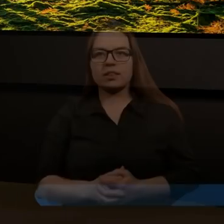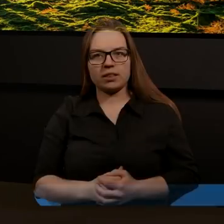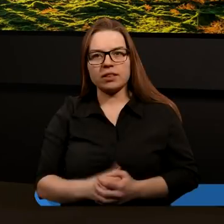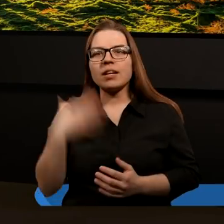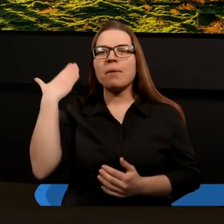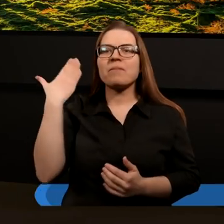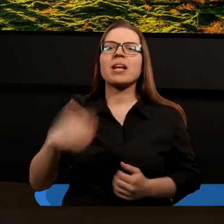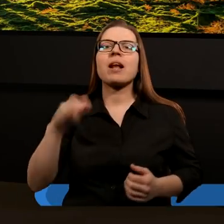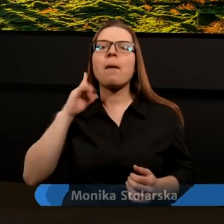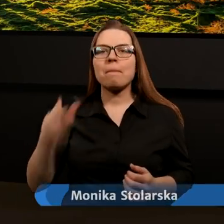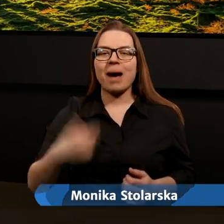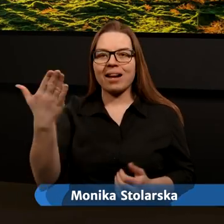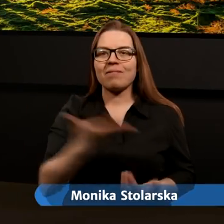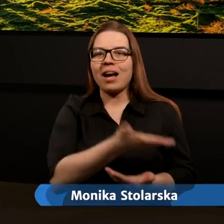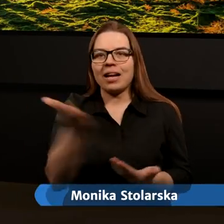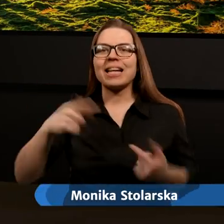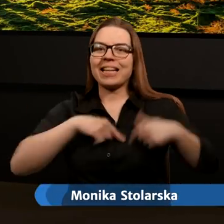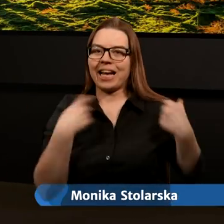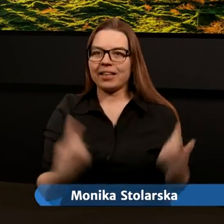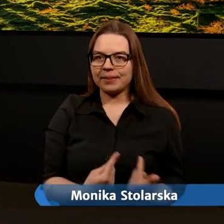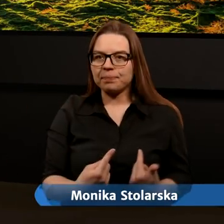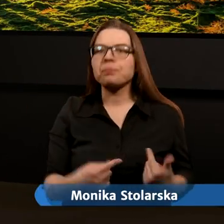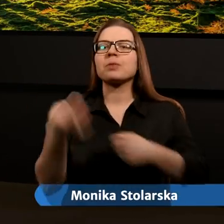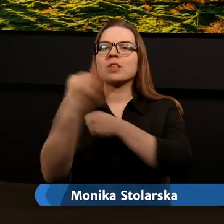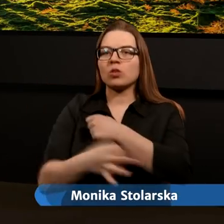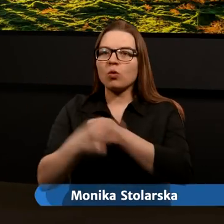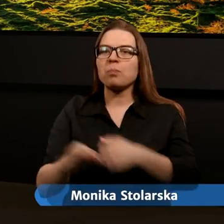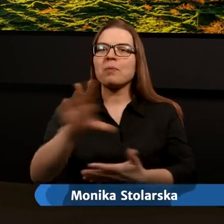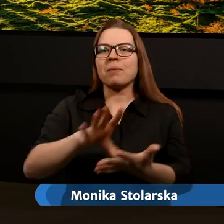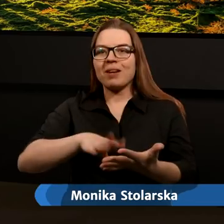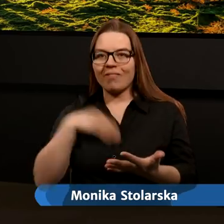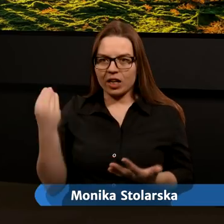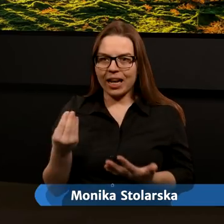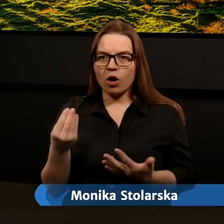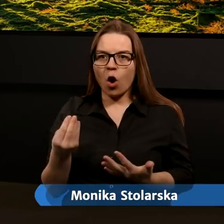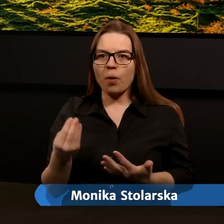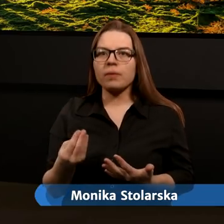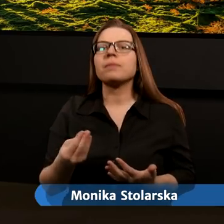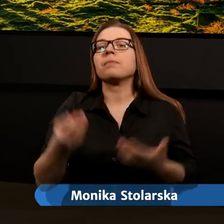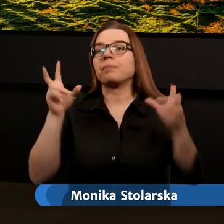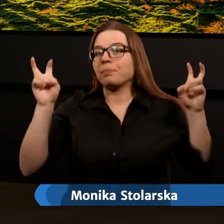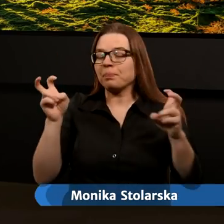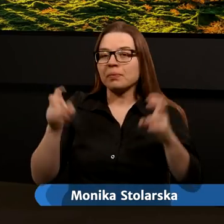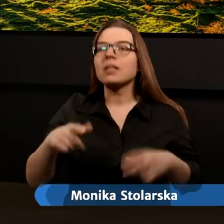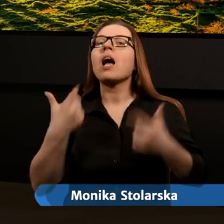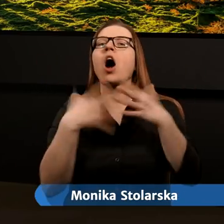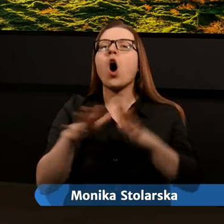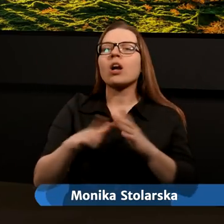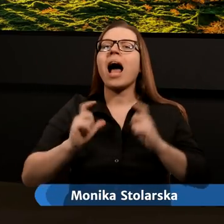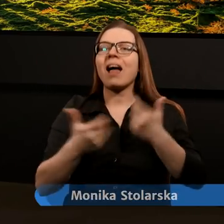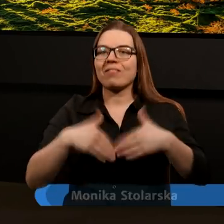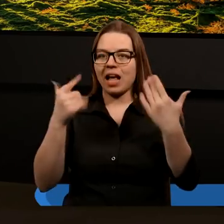Witam Państwa bardzo serdecznie na studium Pisma Świętego, które jest realizowane w Kościele